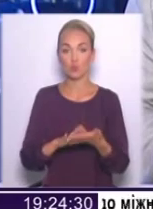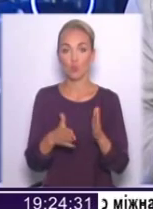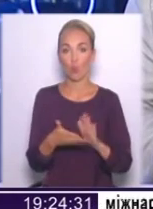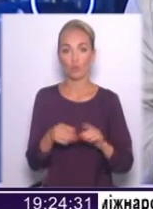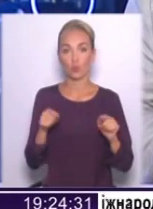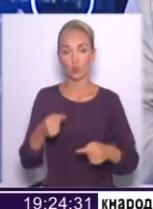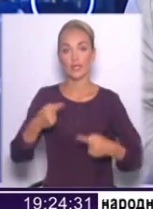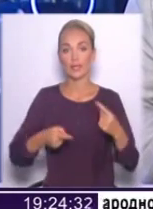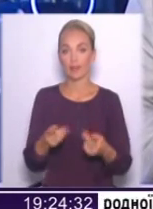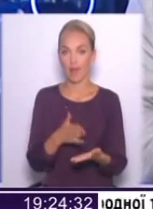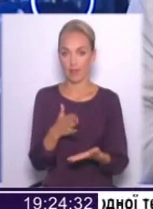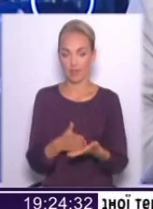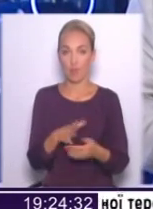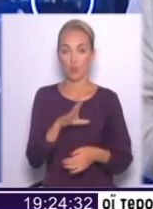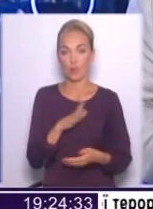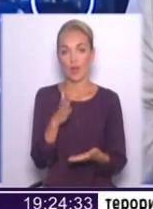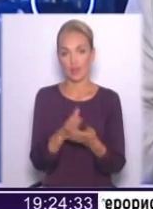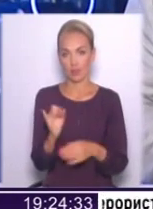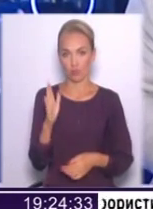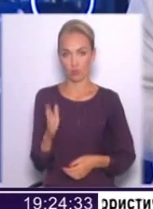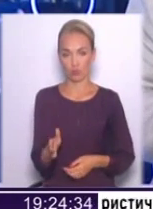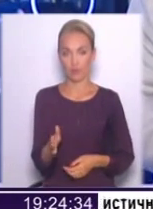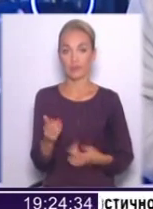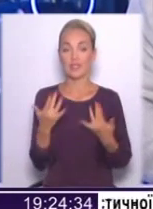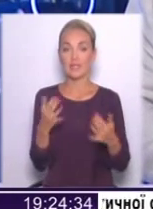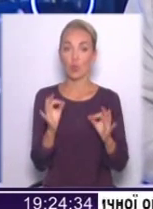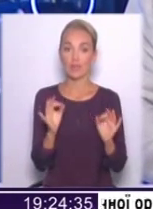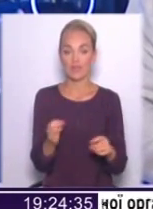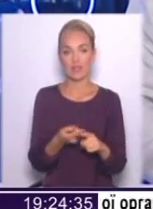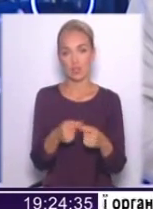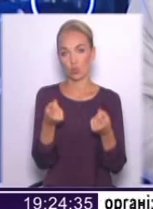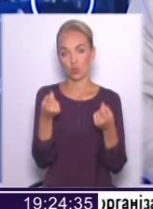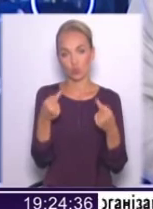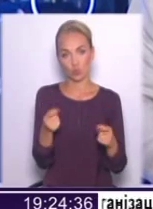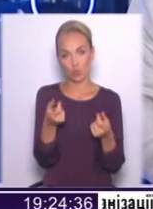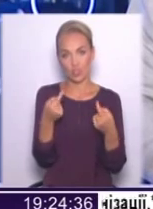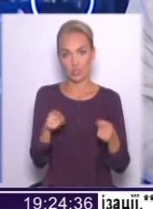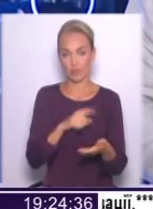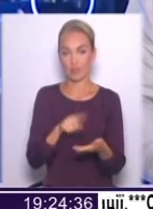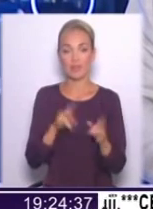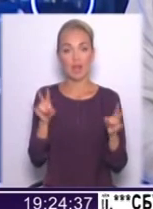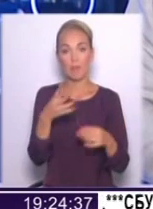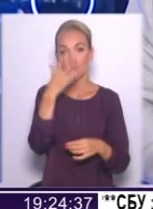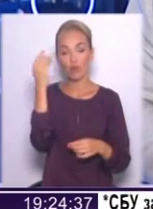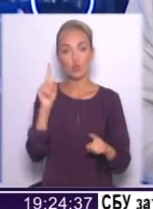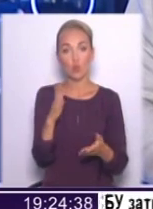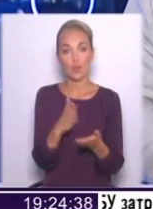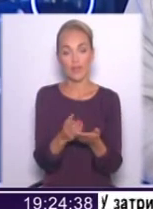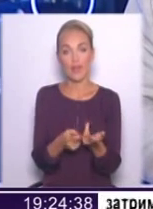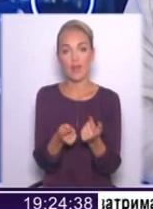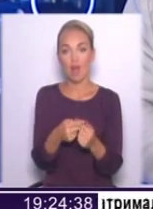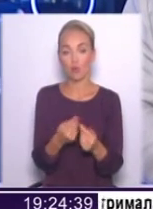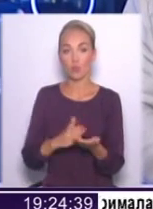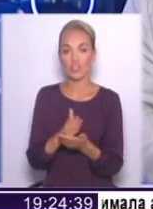критика є, була, єсть і вона буде. Наскільки вона об'єктивна, це вже трошки інше питання. Але не треба забувати, що є ряд політичних сил, які,